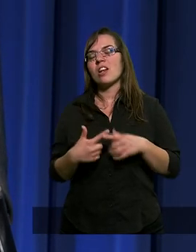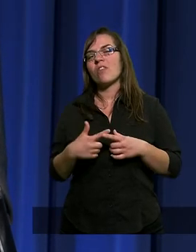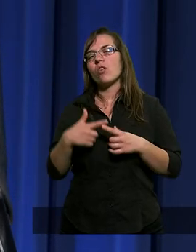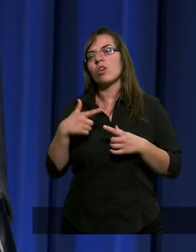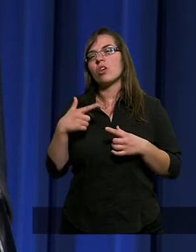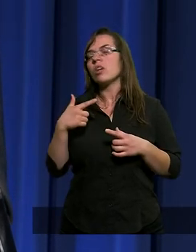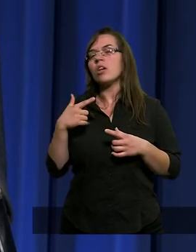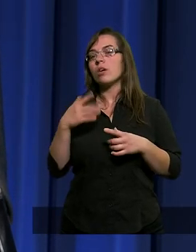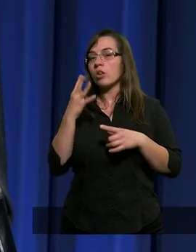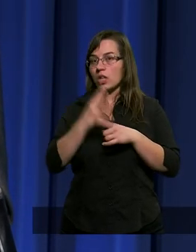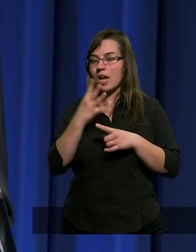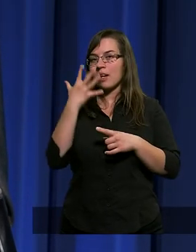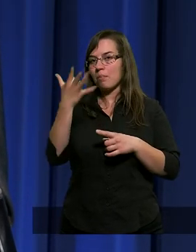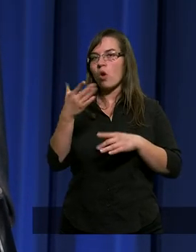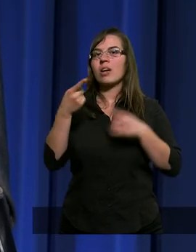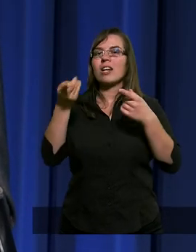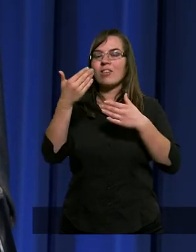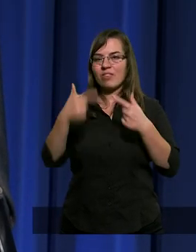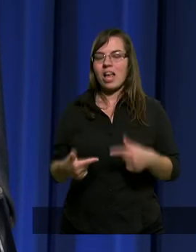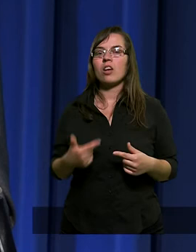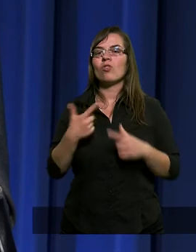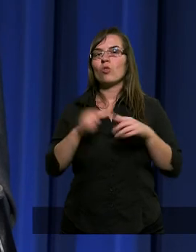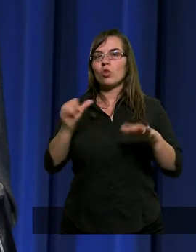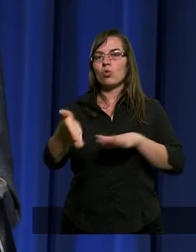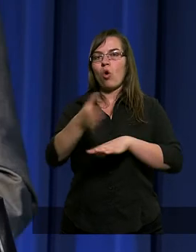45 wiersz.